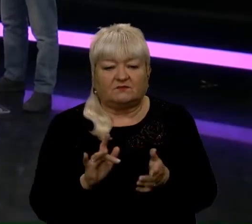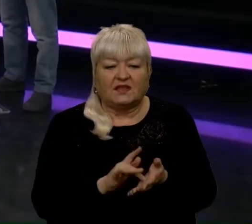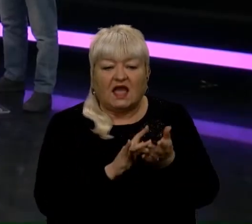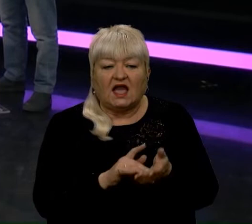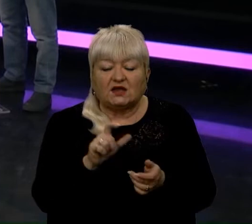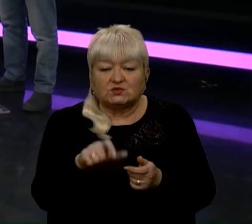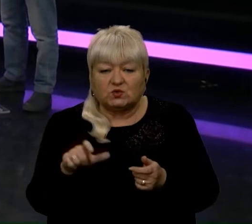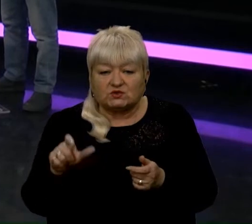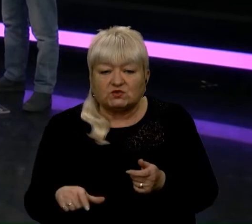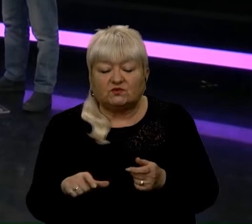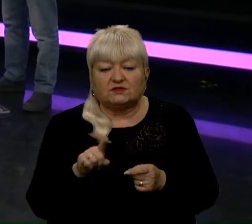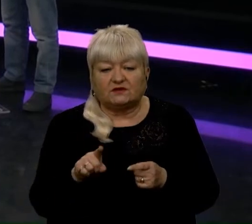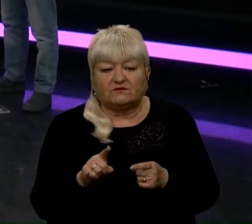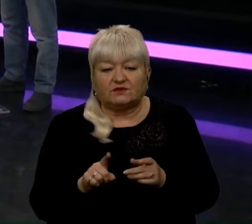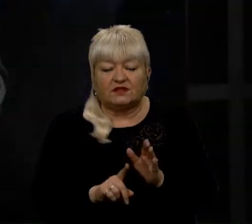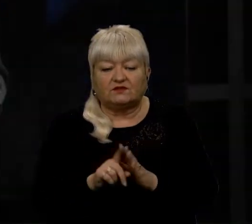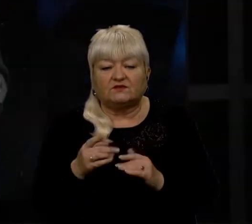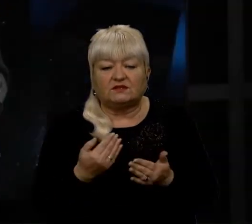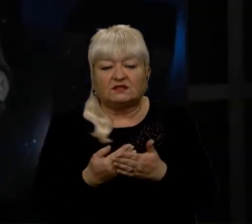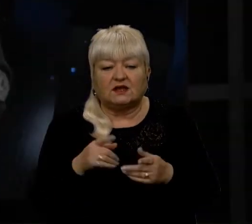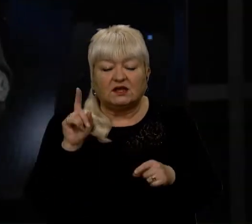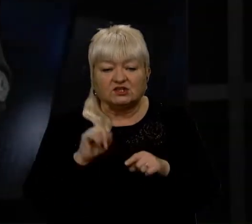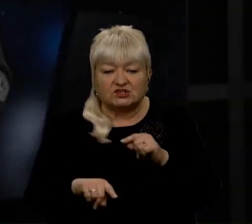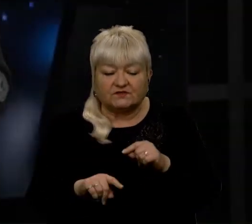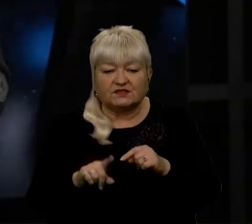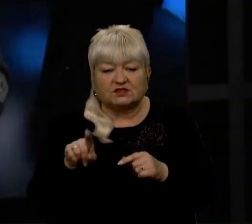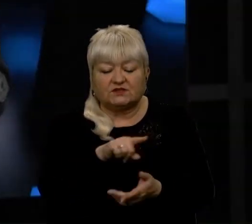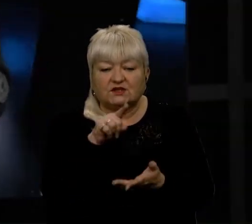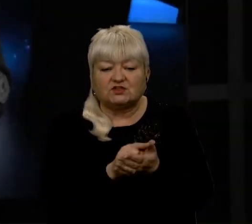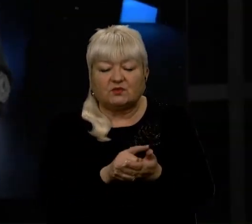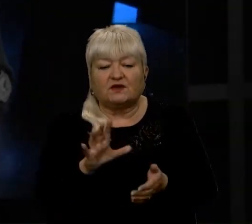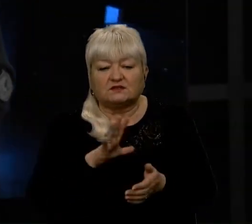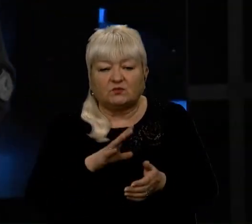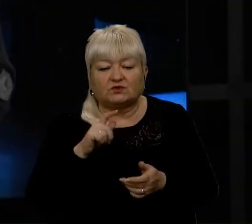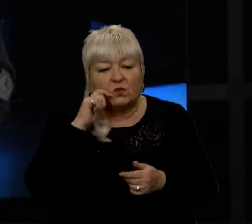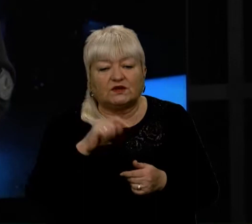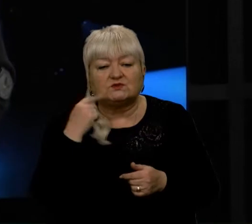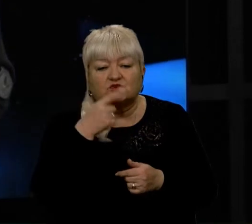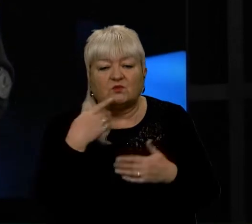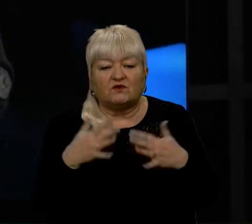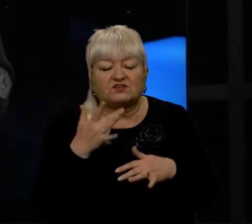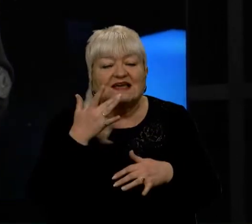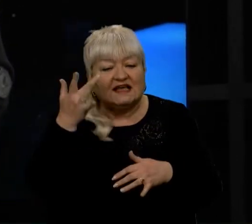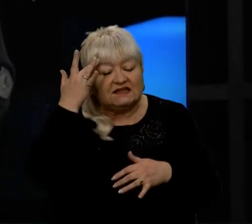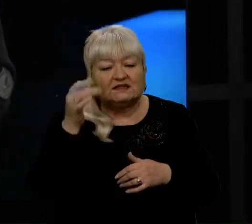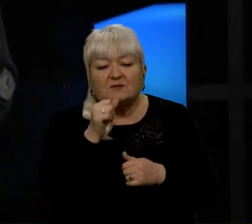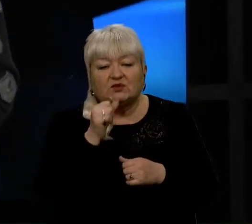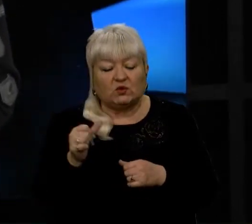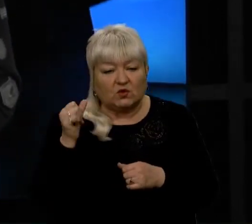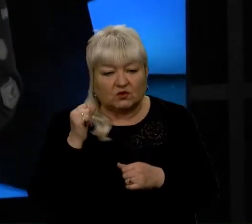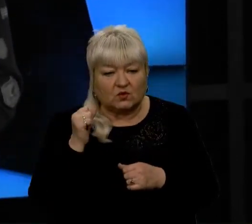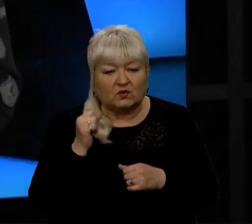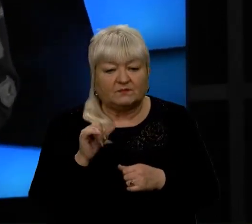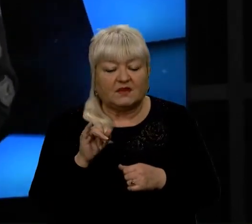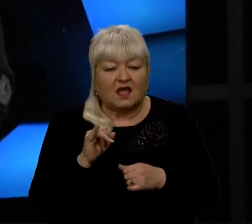виведені швидше. Мова екскурсійного обслуговування зобов'язана бути українською вже з літа минулого року. А